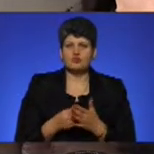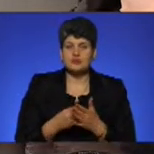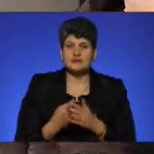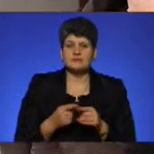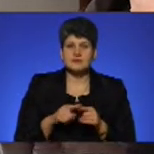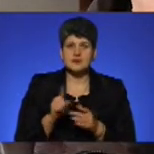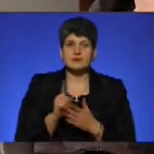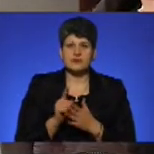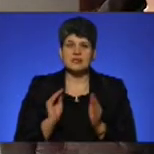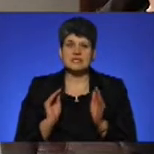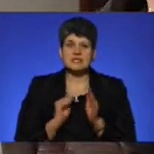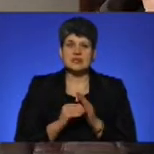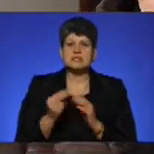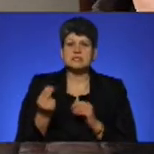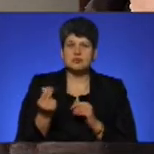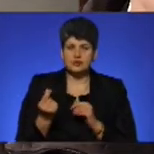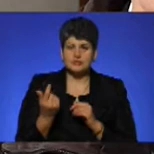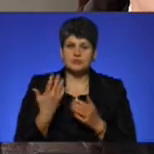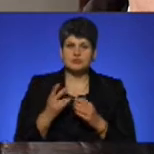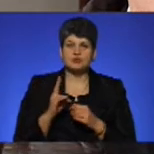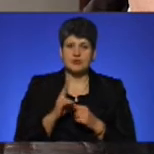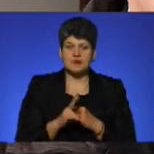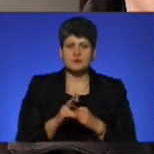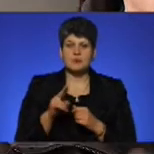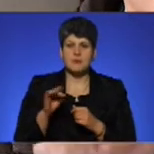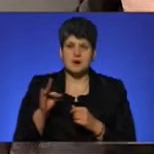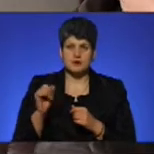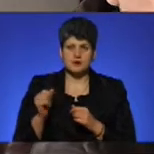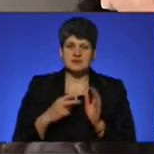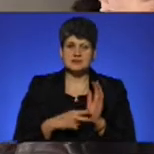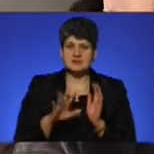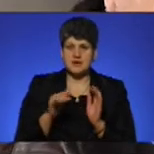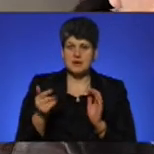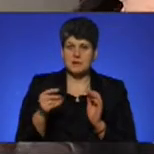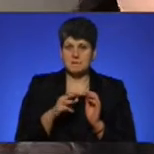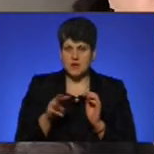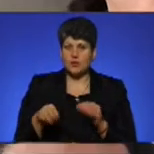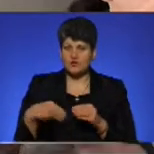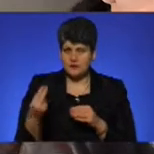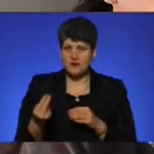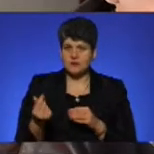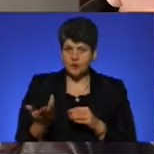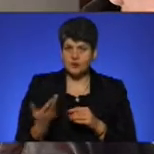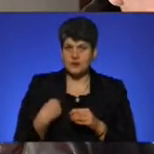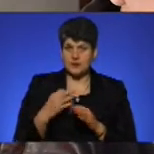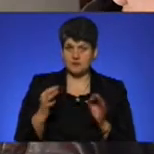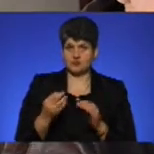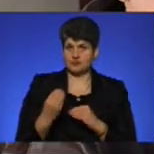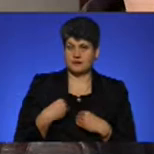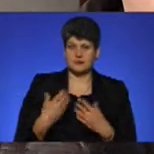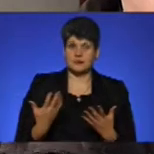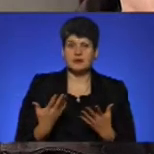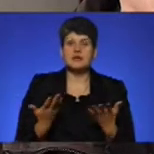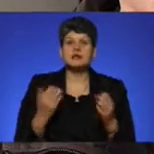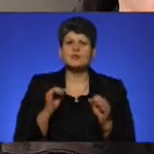це повинні закласти гроші. Якщо тролейбусному парку 75 мільйонів дали на покриття різниці, то нам нічого. Які можуть